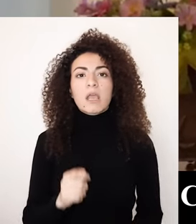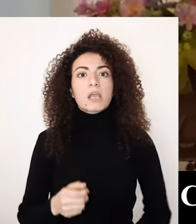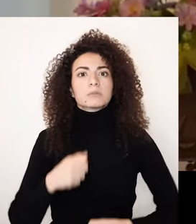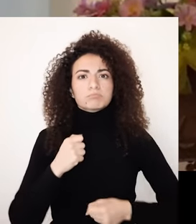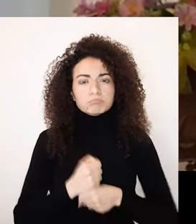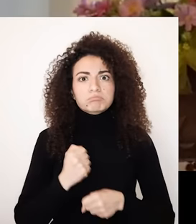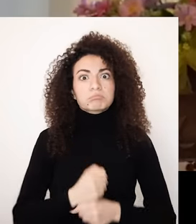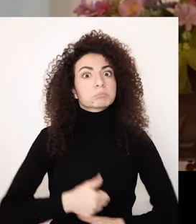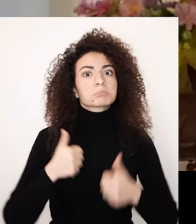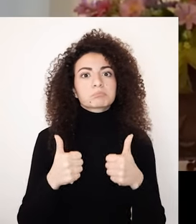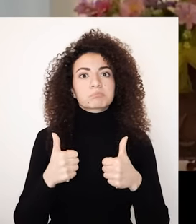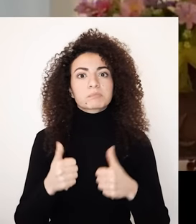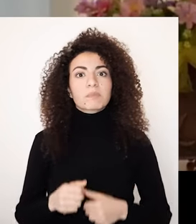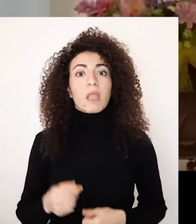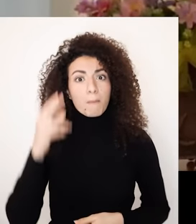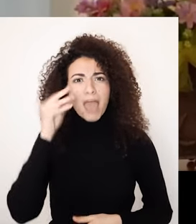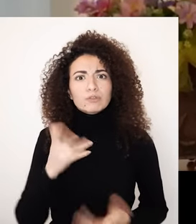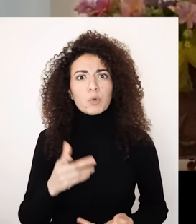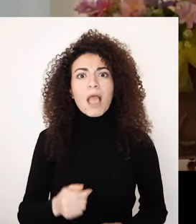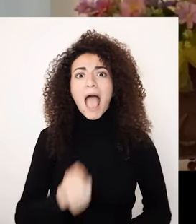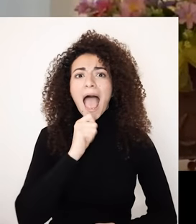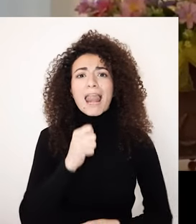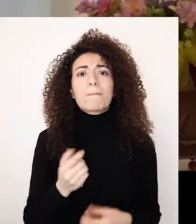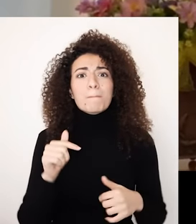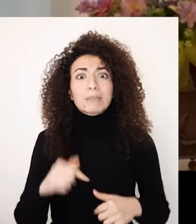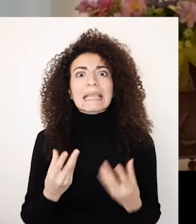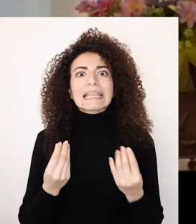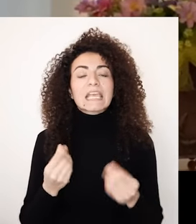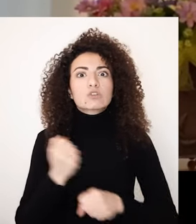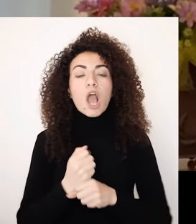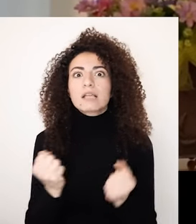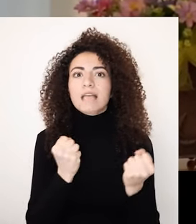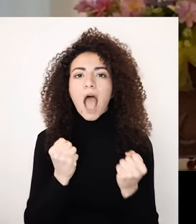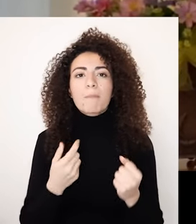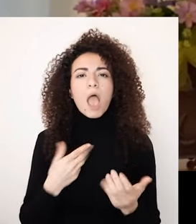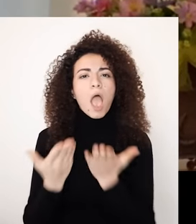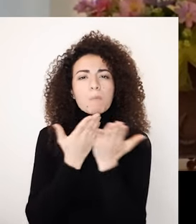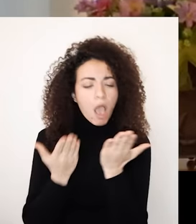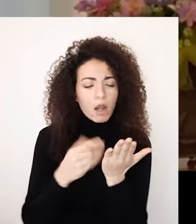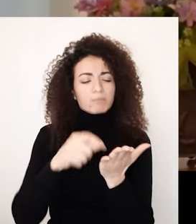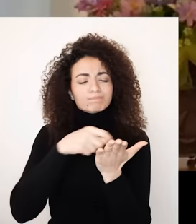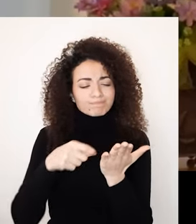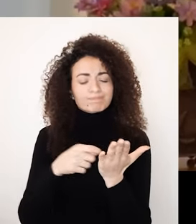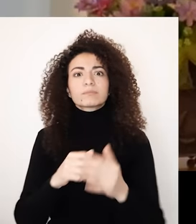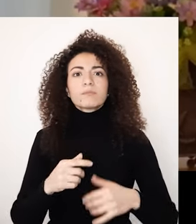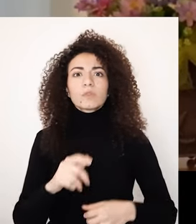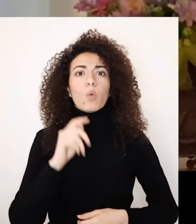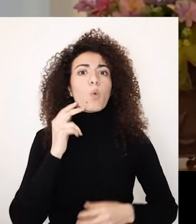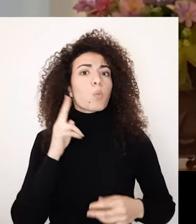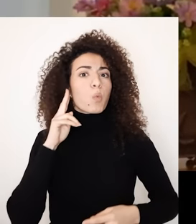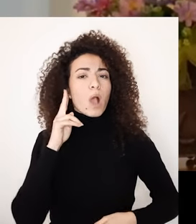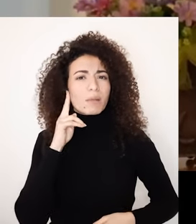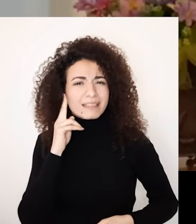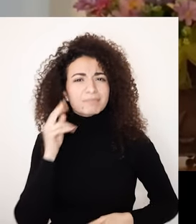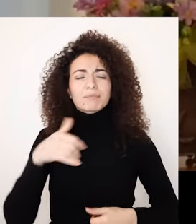بيتطلب ورقة وقلم تواصل مع المخرج مع المثورين ولكن قدرت حقق حلمة بهالمجال وبالفن غنات